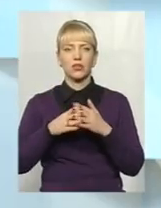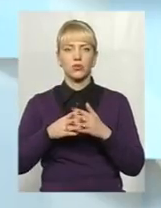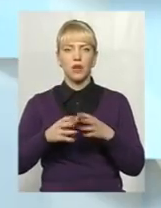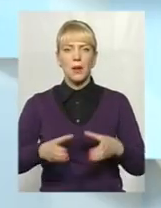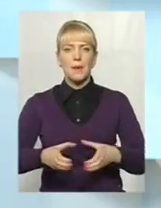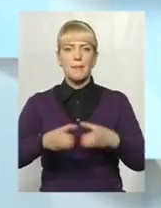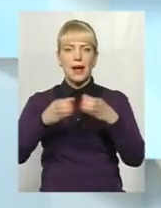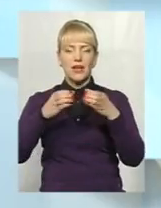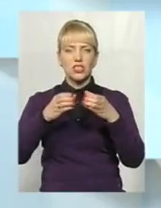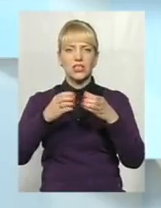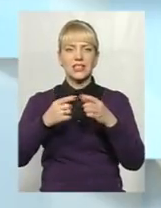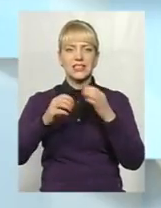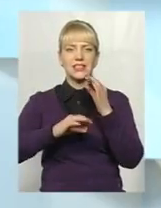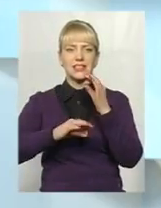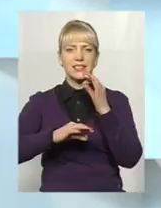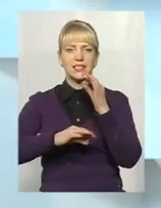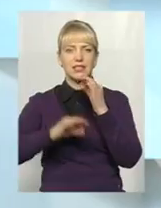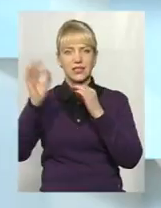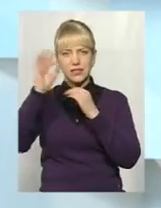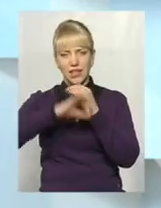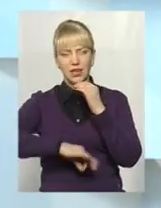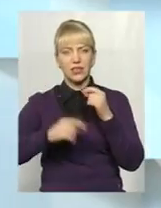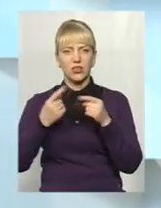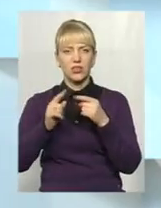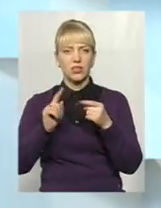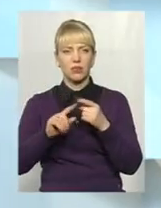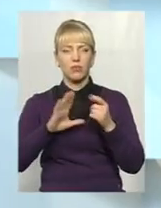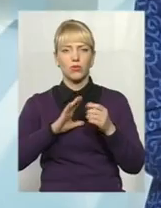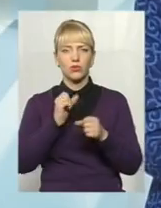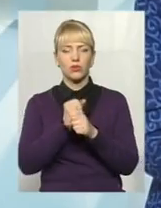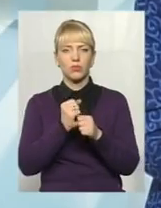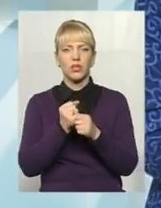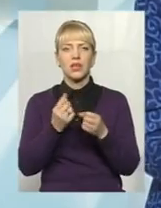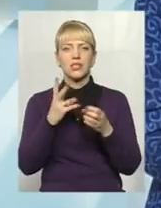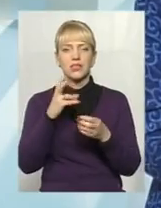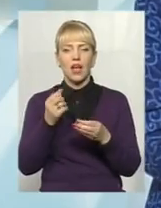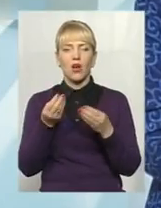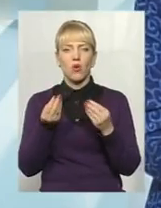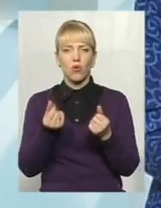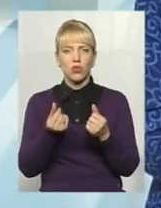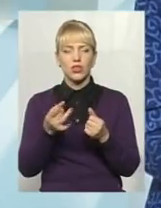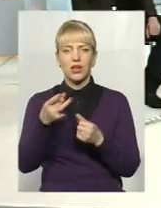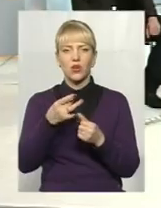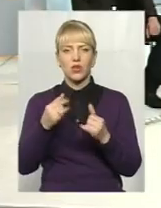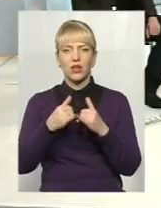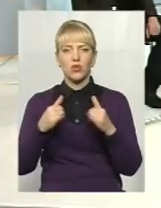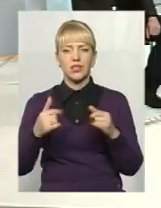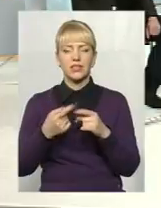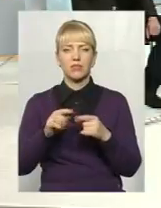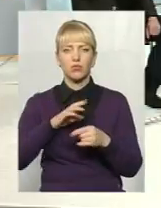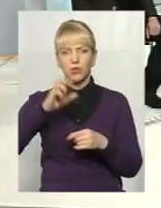фортеці. І це було зроблено за кошти фонду регіонального розвитку. Це були такі перші кошти з державного бюджету,